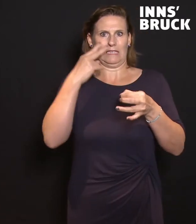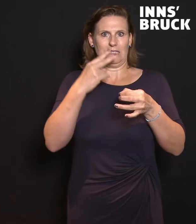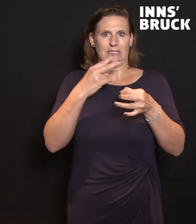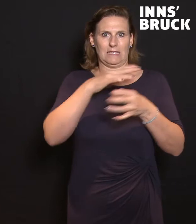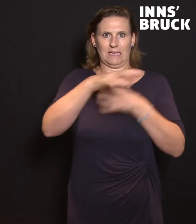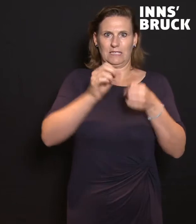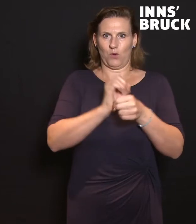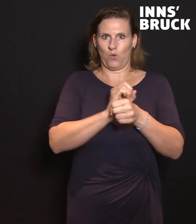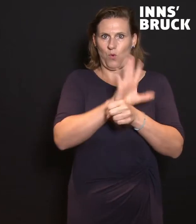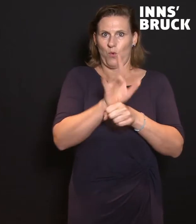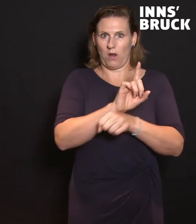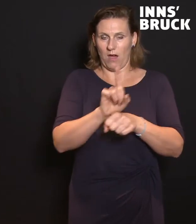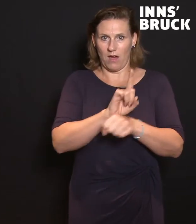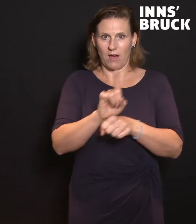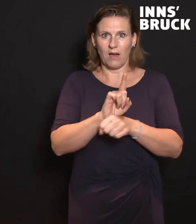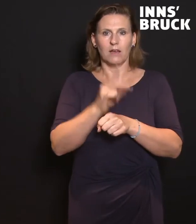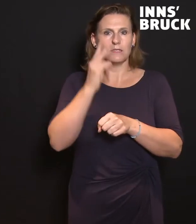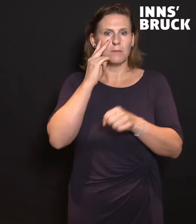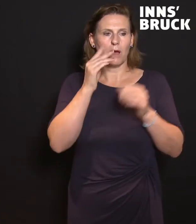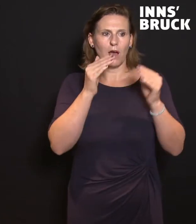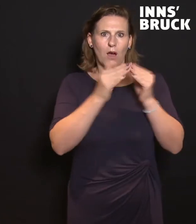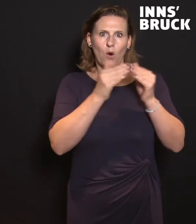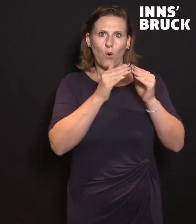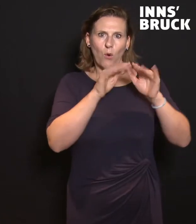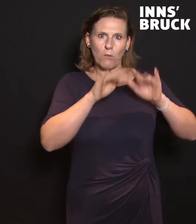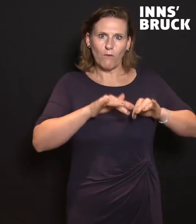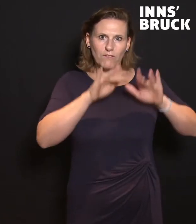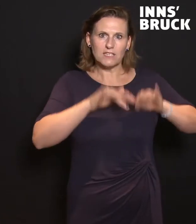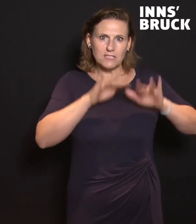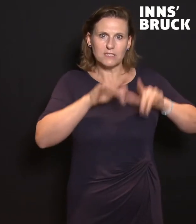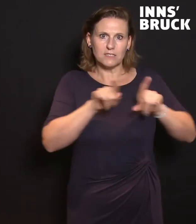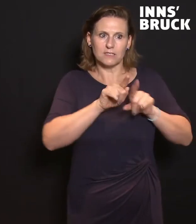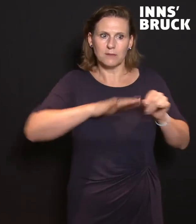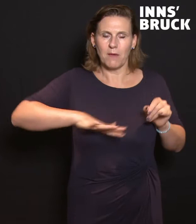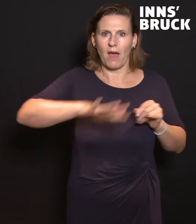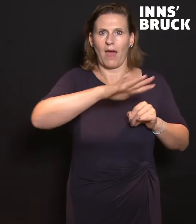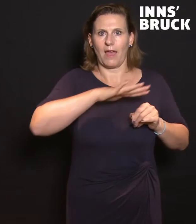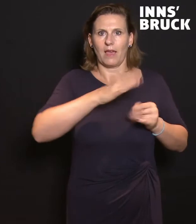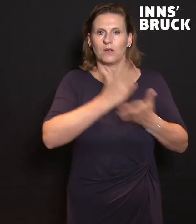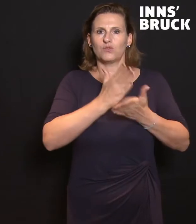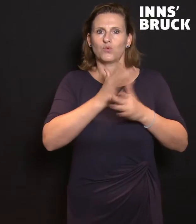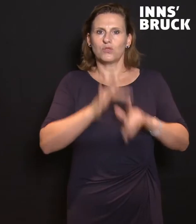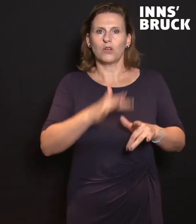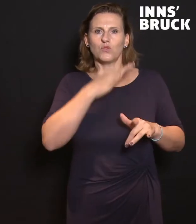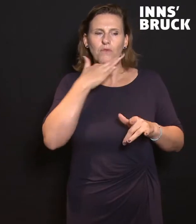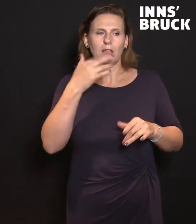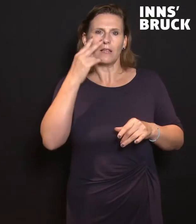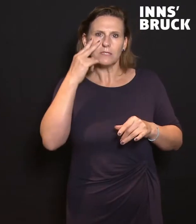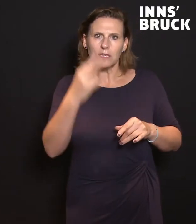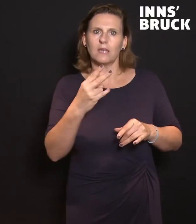dass das Homeoffice sozusagen auf dem Bereich ist, wo es viele schon lange gesehen haben.